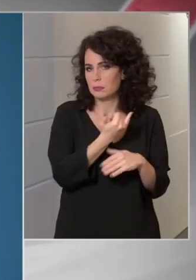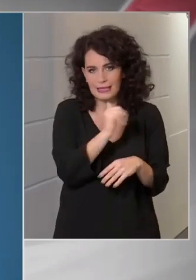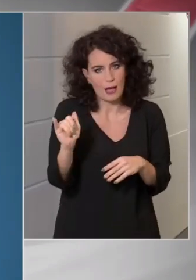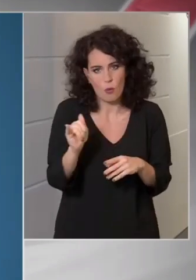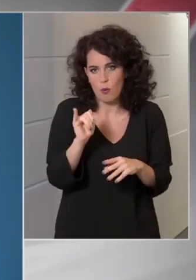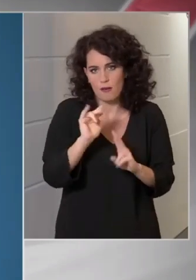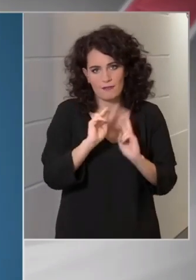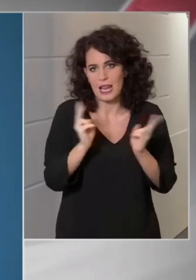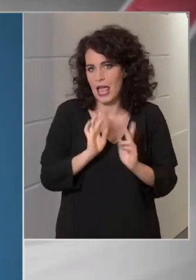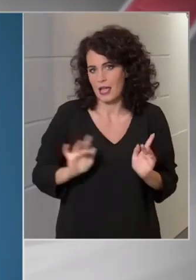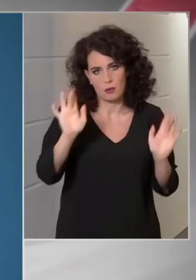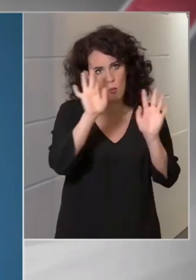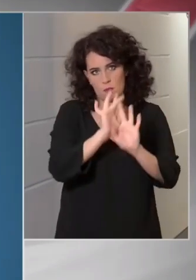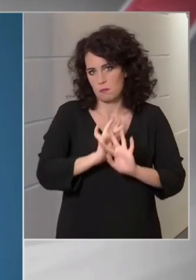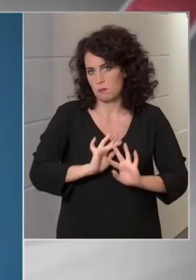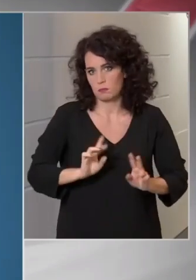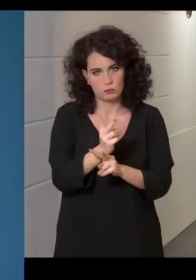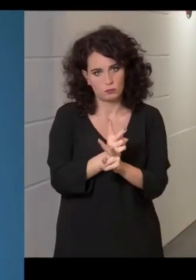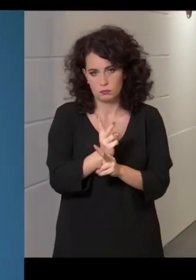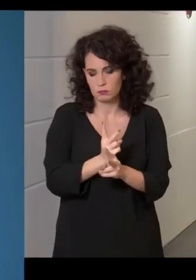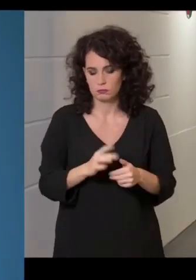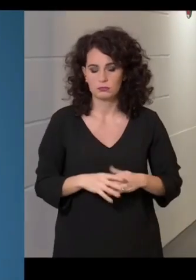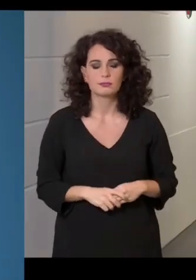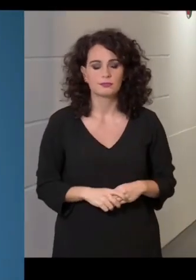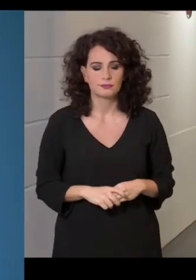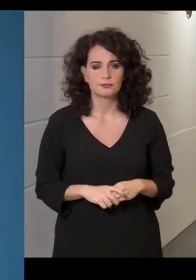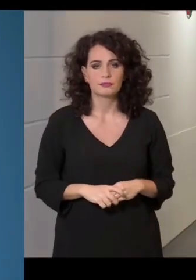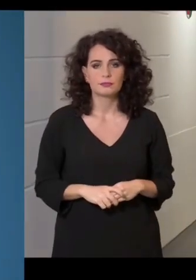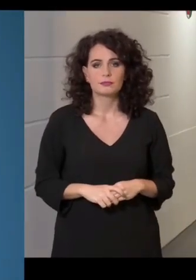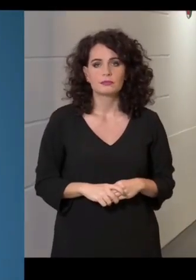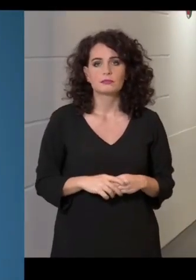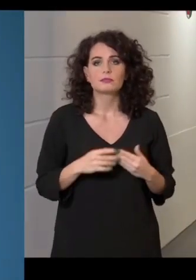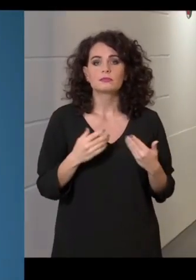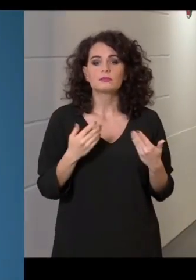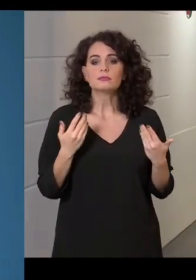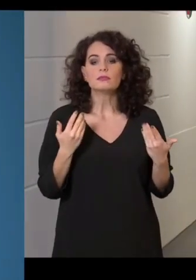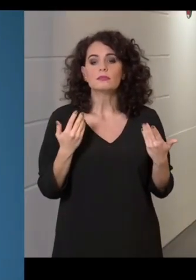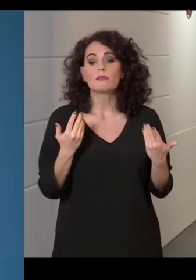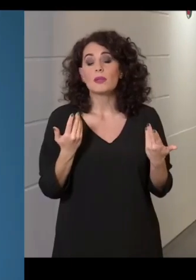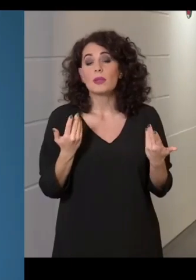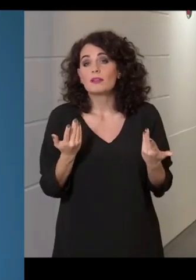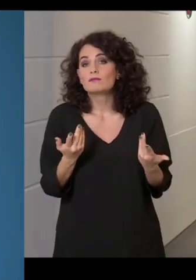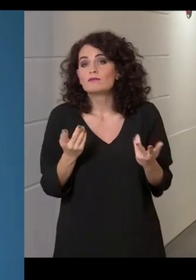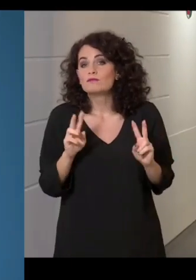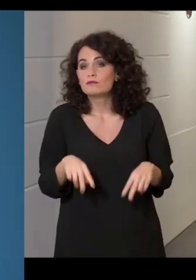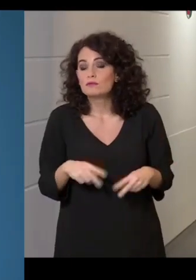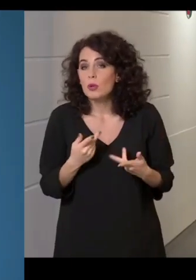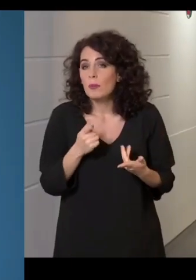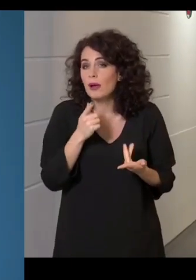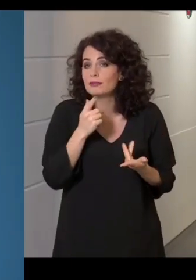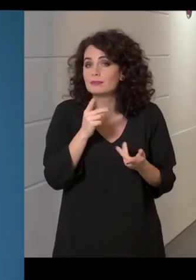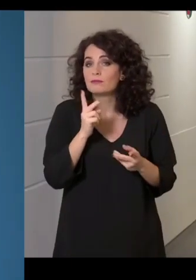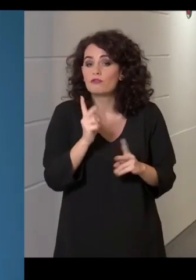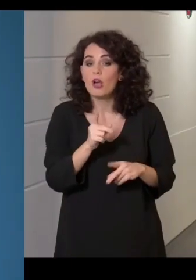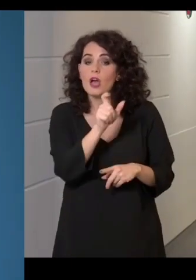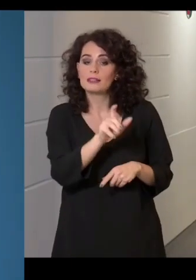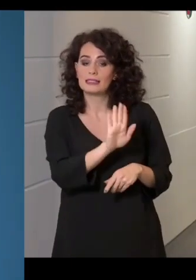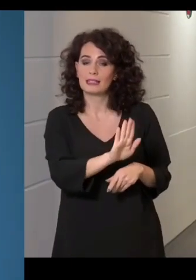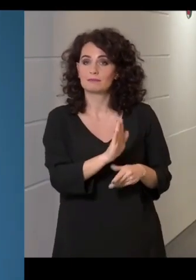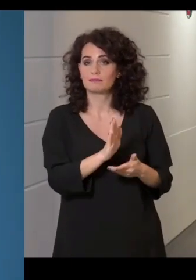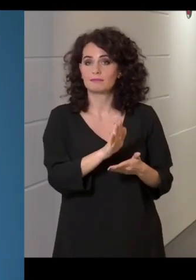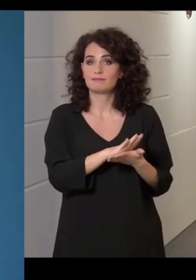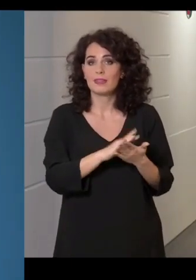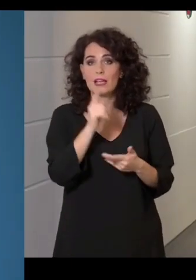világban. Az, hogy mi lesz a sorsa valakinek, hogyha